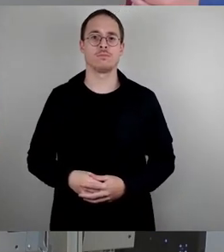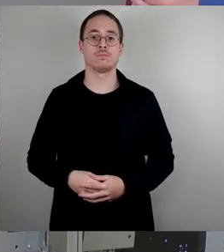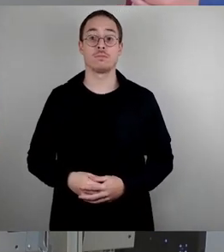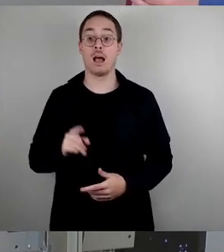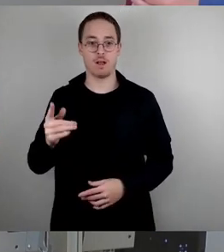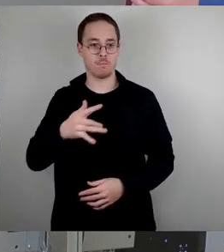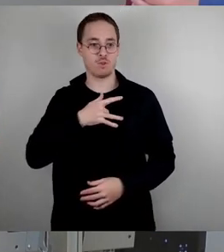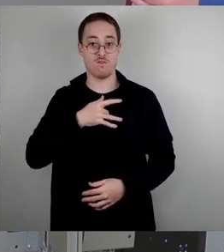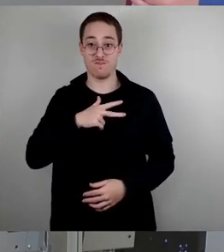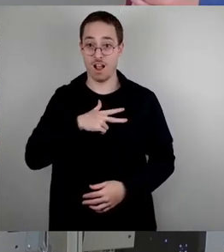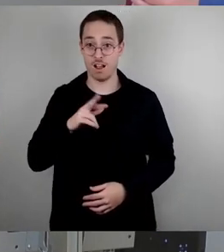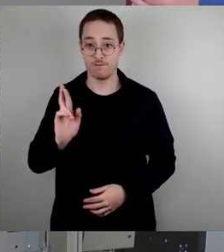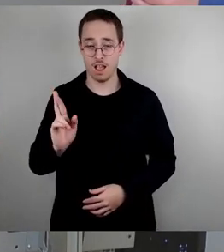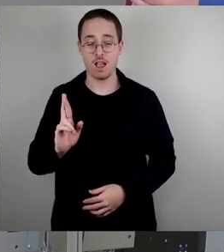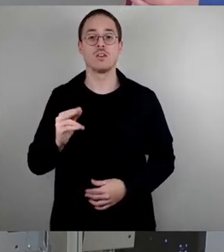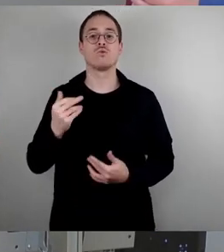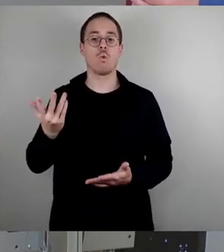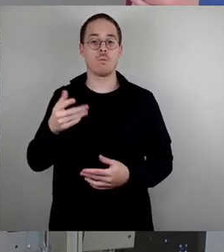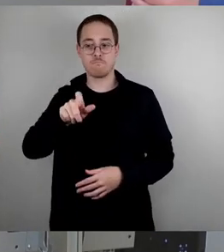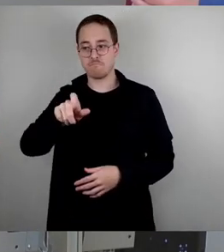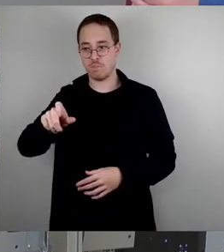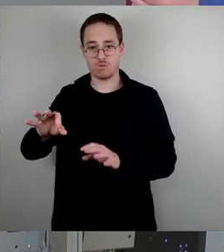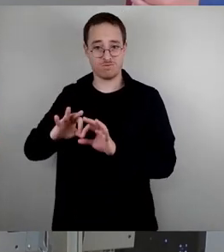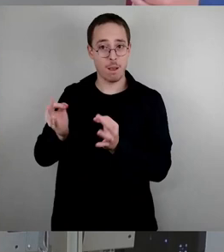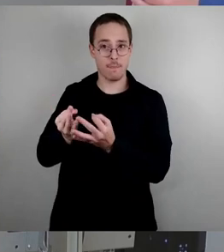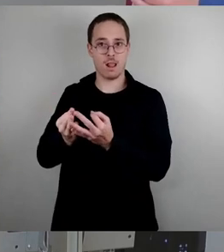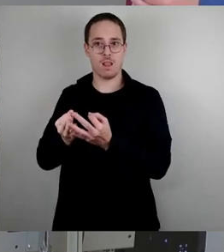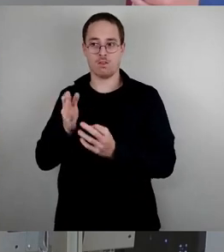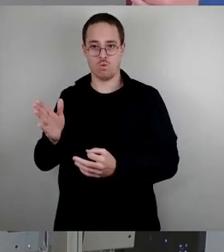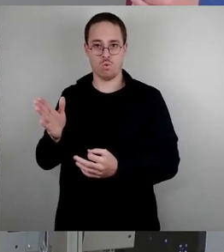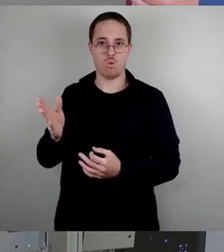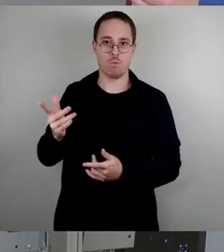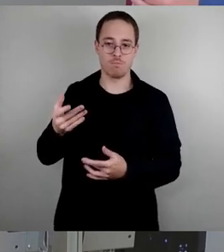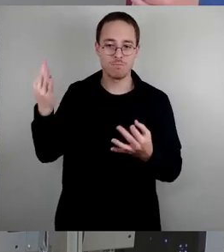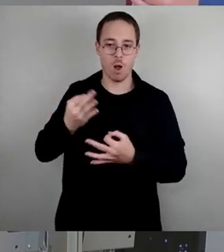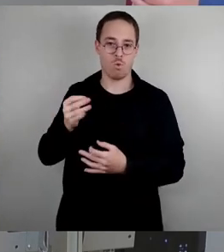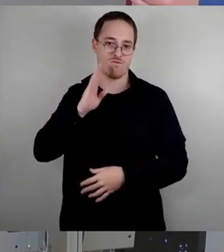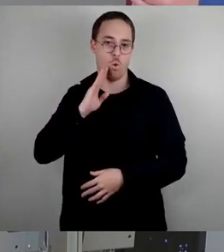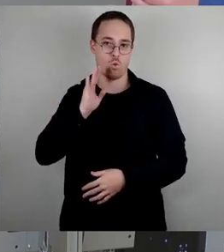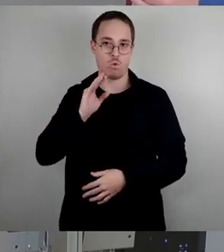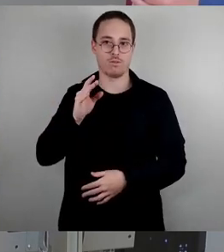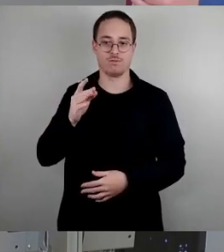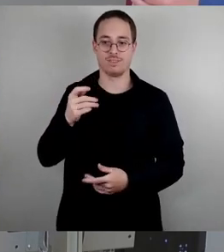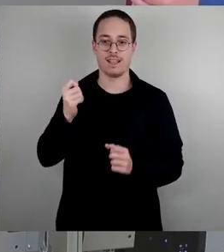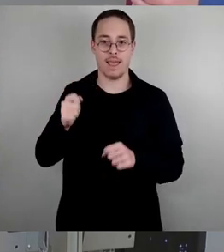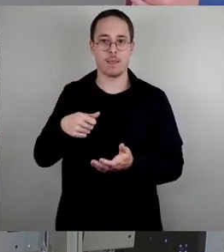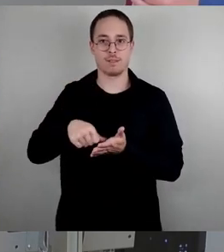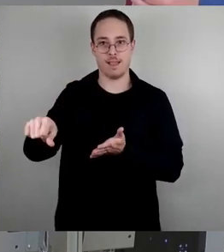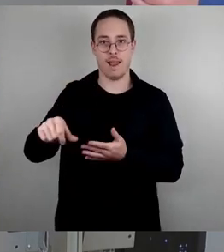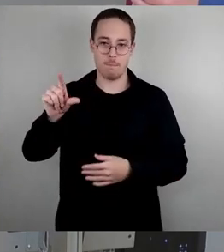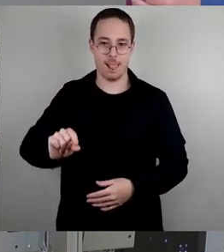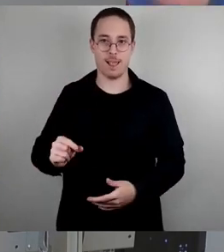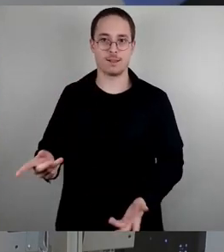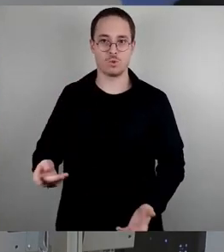preiswerte Wohnung für sich und ihre Familien benötigen. Auch das sind Fakten, die die Menschen, also unsere Nachbarn